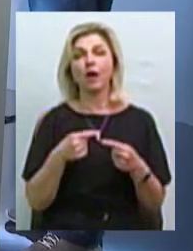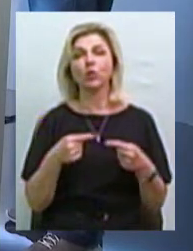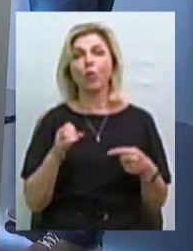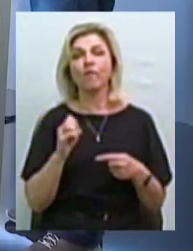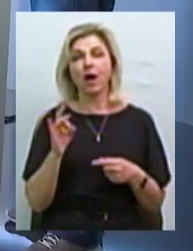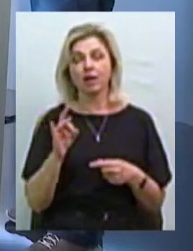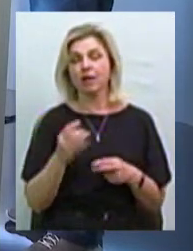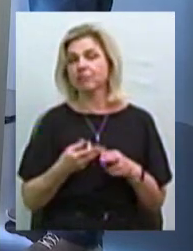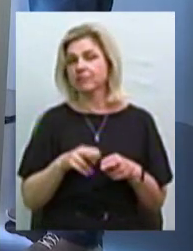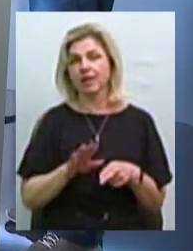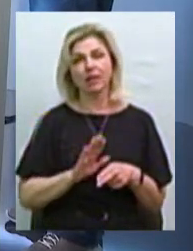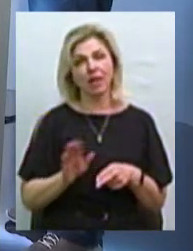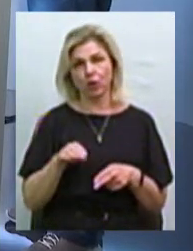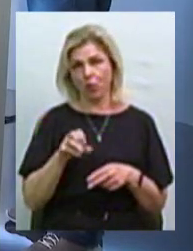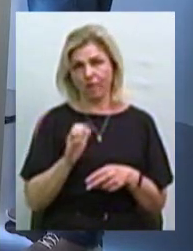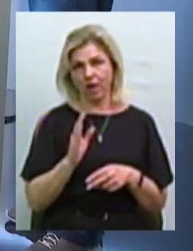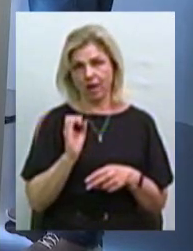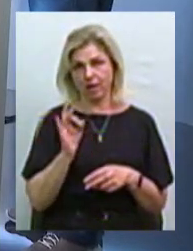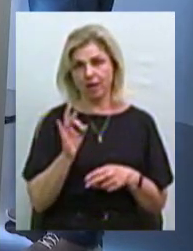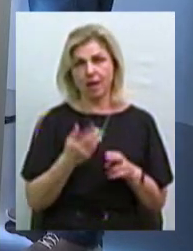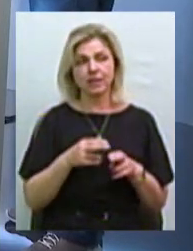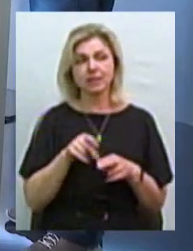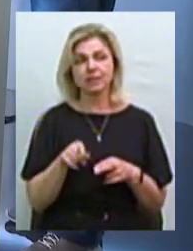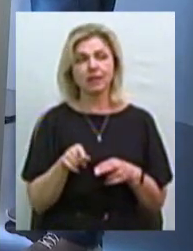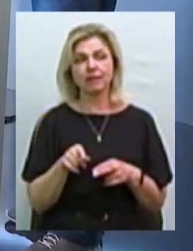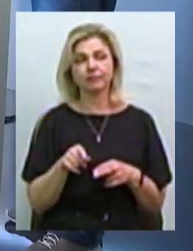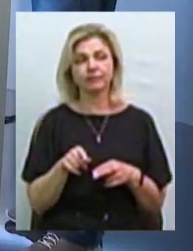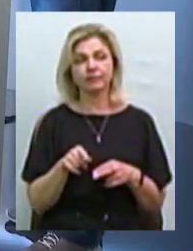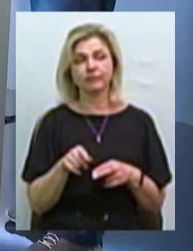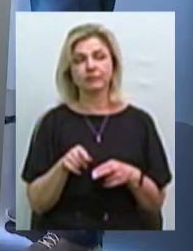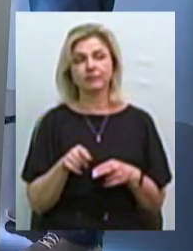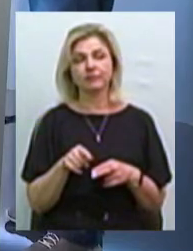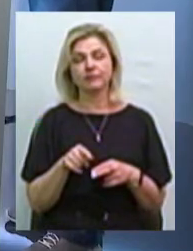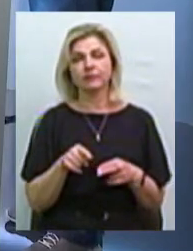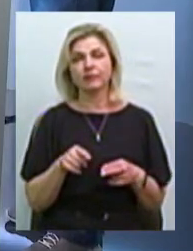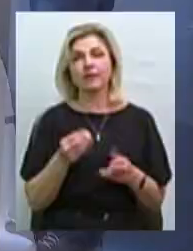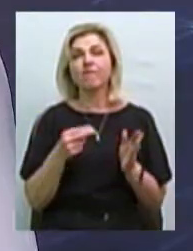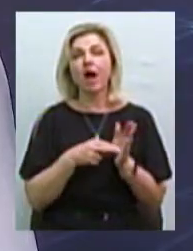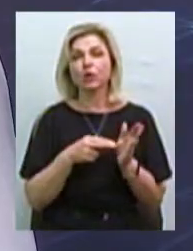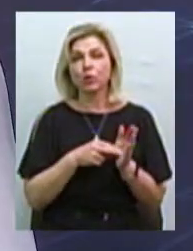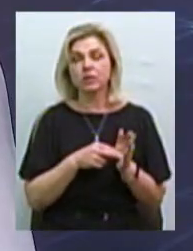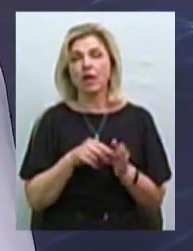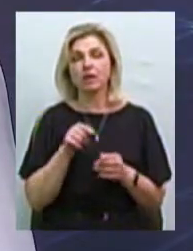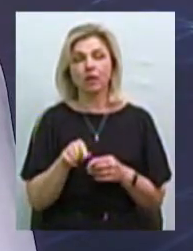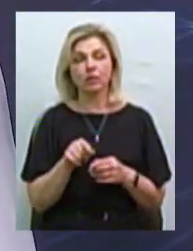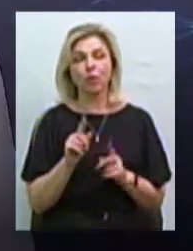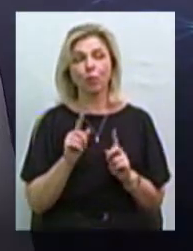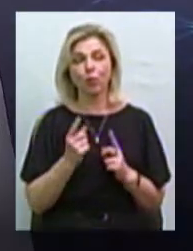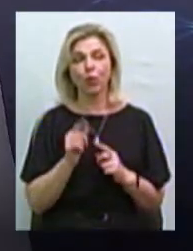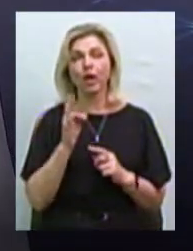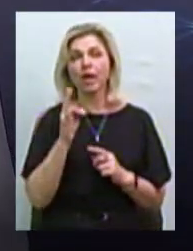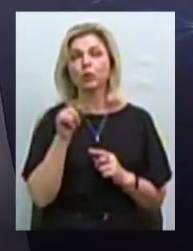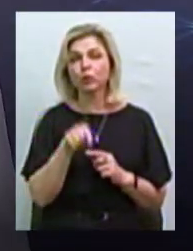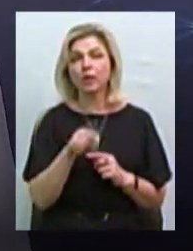скажімо, стоїмості, ціни як такої, класичної. Класичної, бо туди ні одна